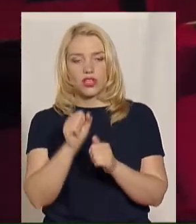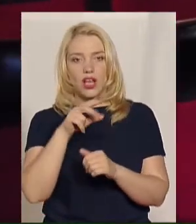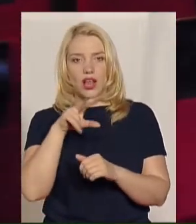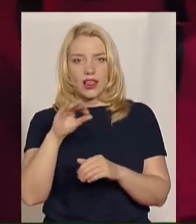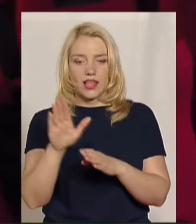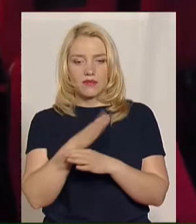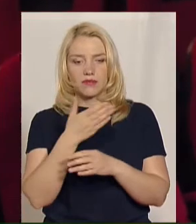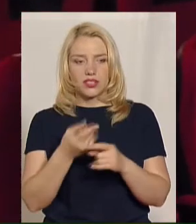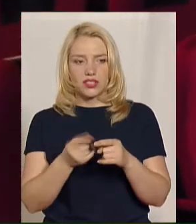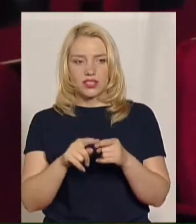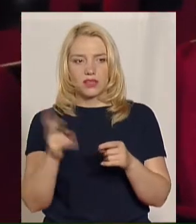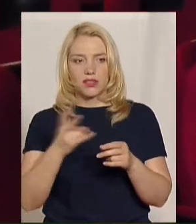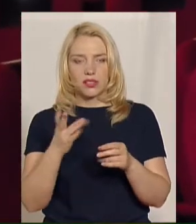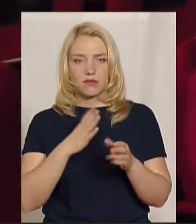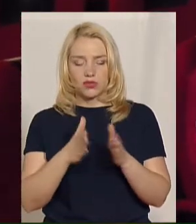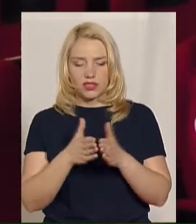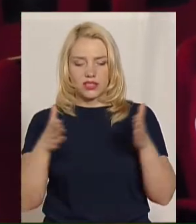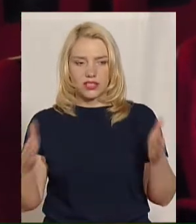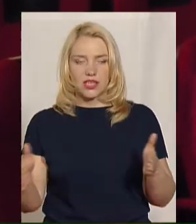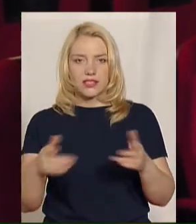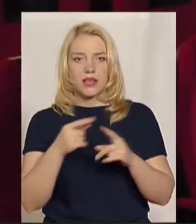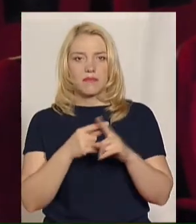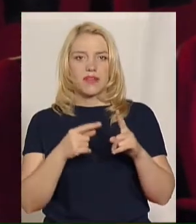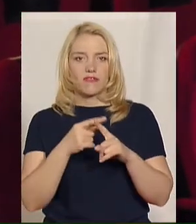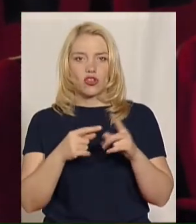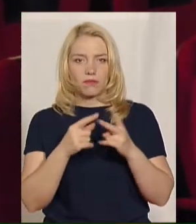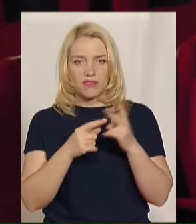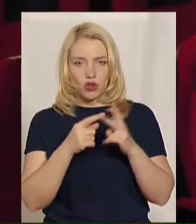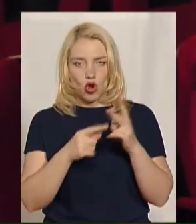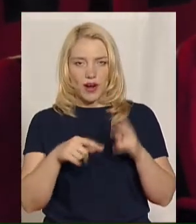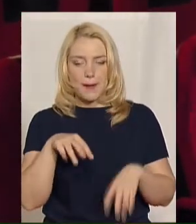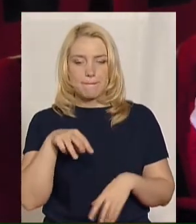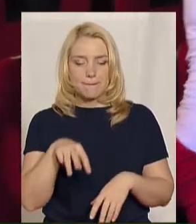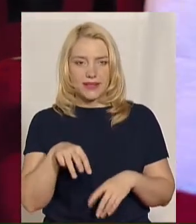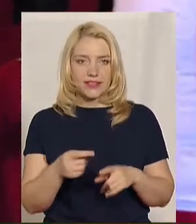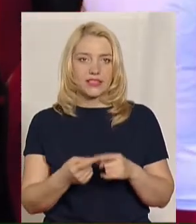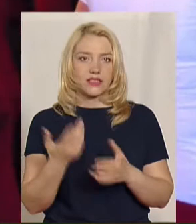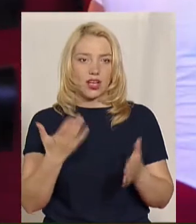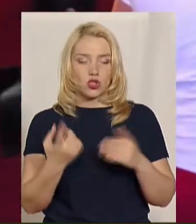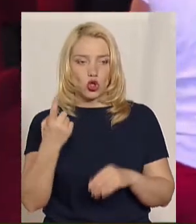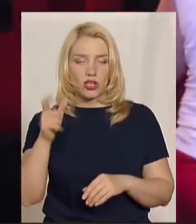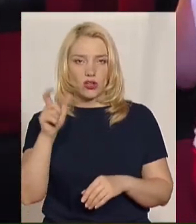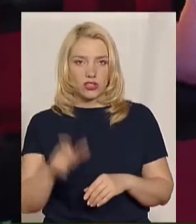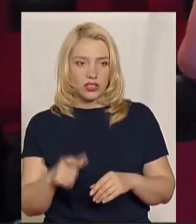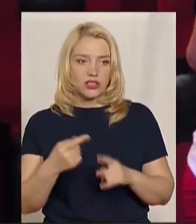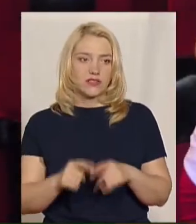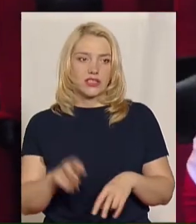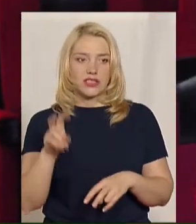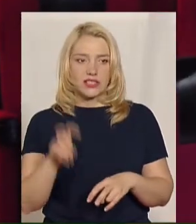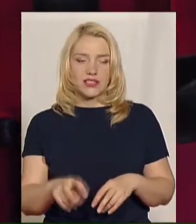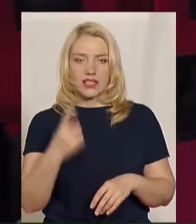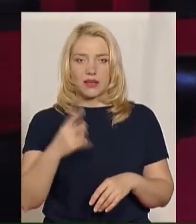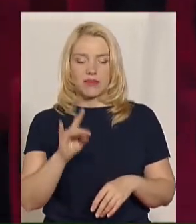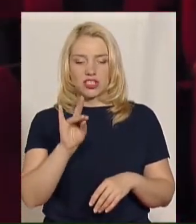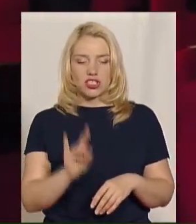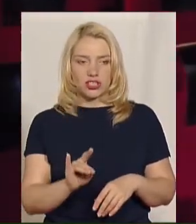між дистанцією, дистанція має бути півтора метра, між сім'єю. Якщо прийшов один відвідувач, він сіде, наприклад, на перше крісло,